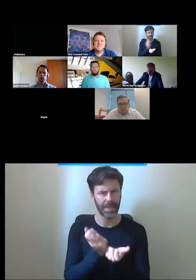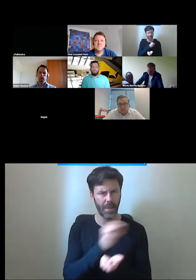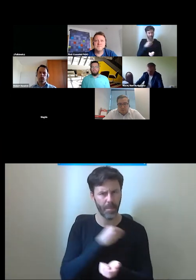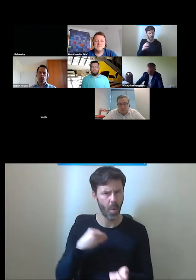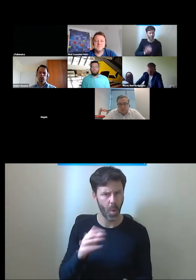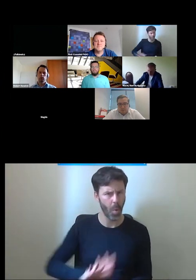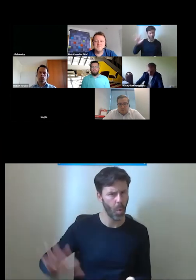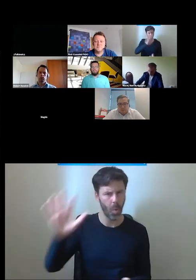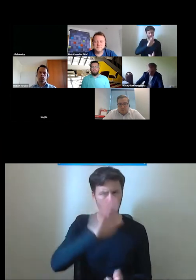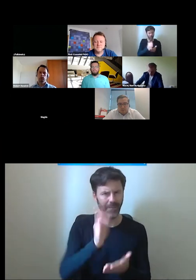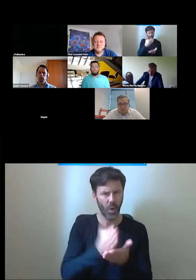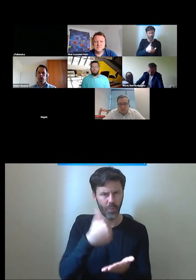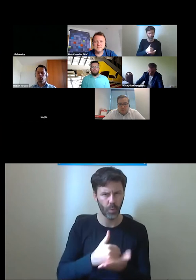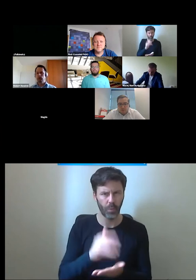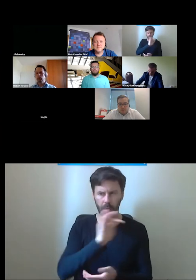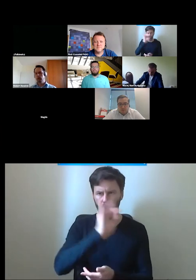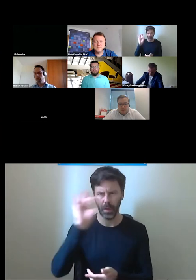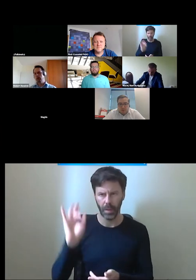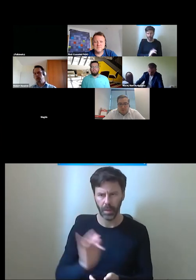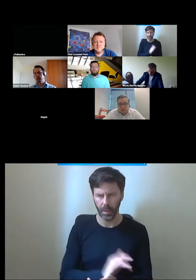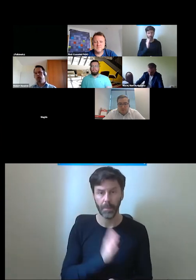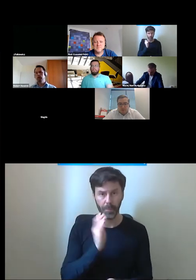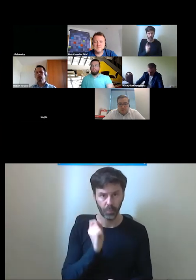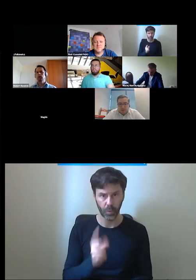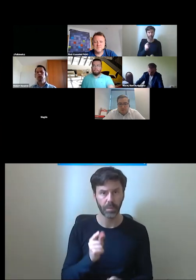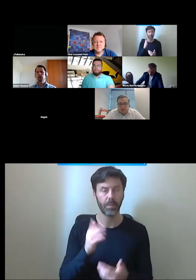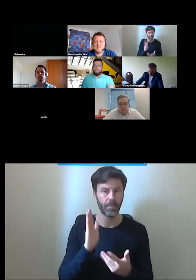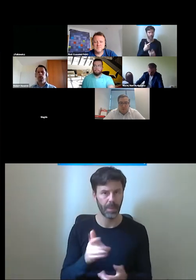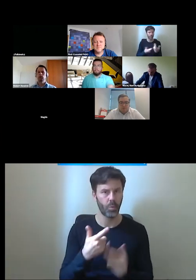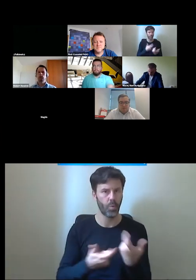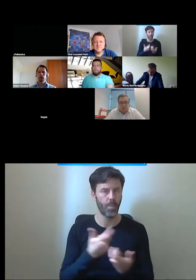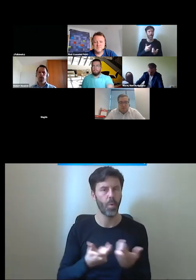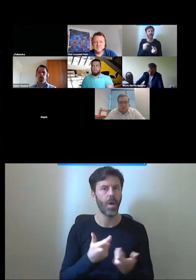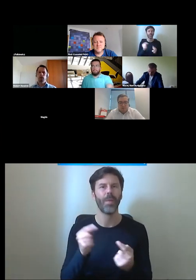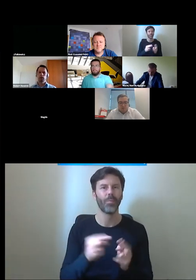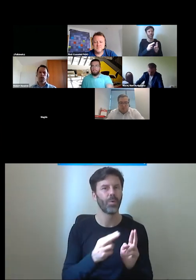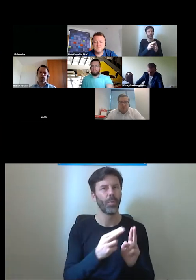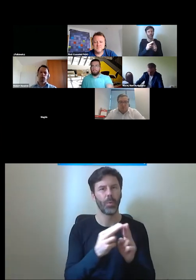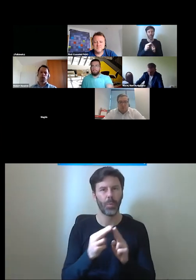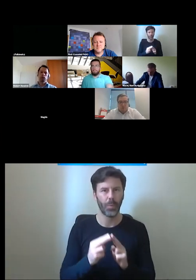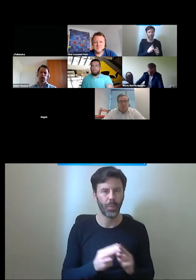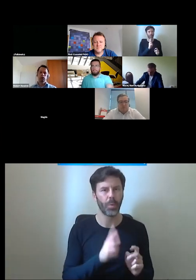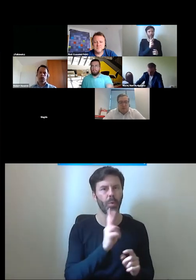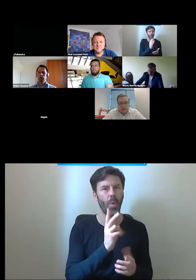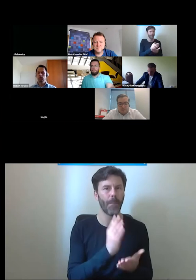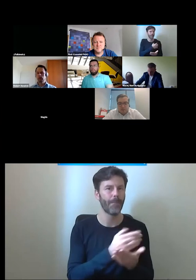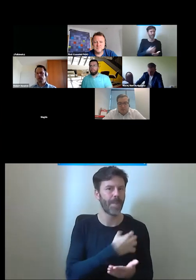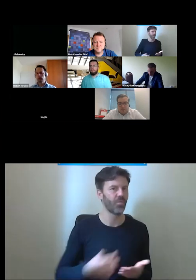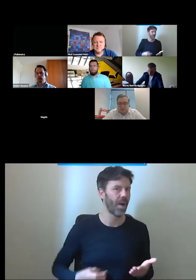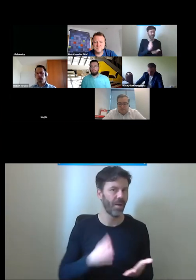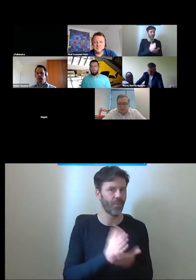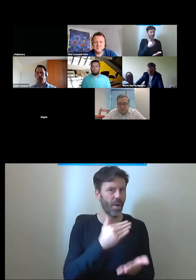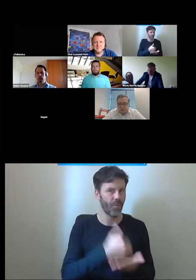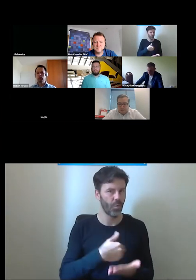poszczególnych województwach my też te lokalizacje mamy wytypowane weższą pracę z organizatorami publicznego transportu zbiorowego czyli marszałkami województw do